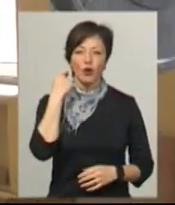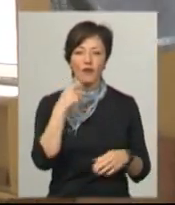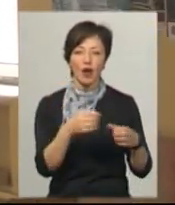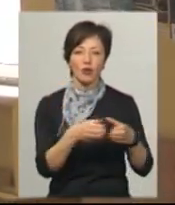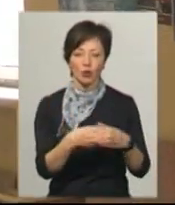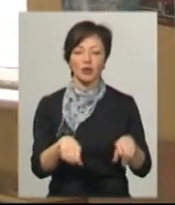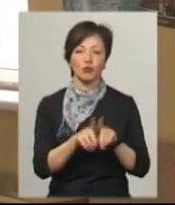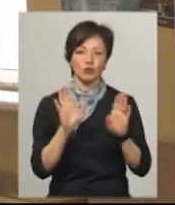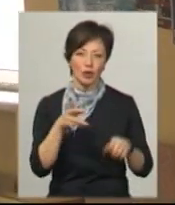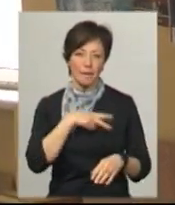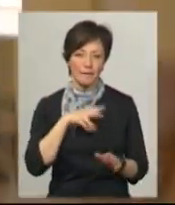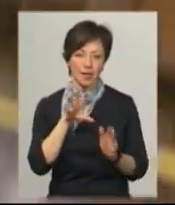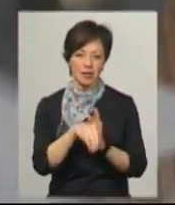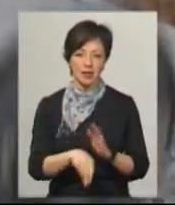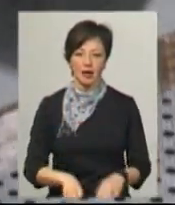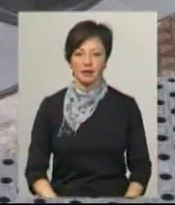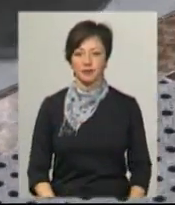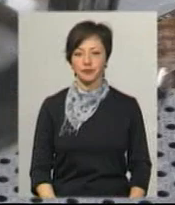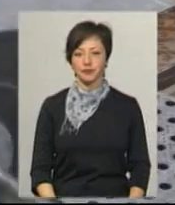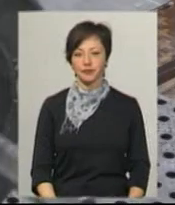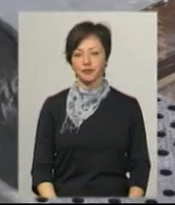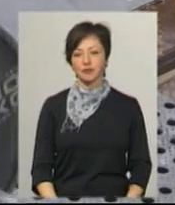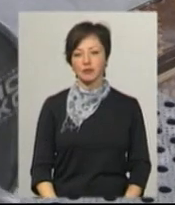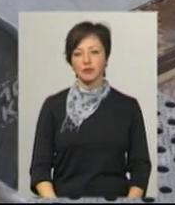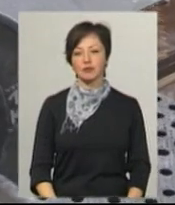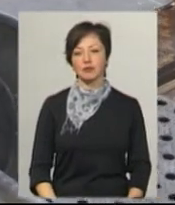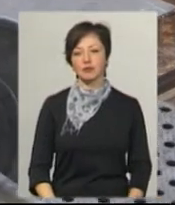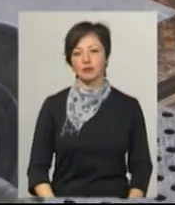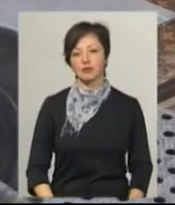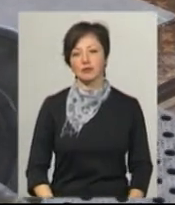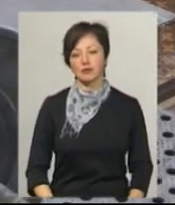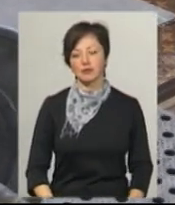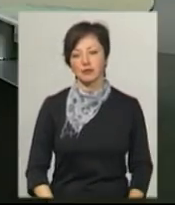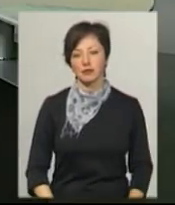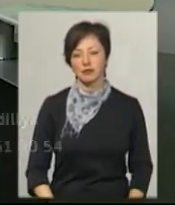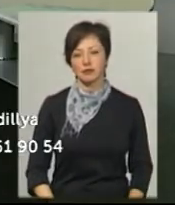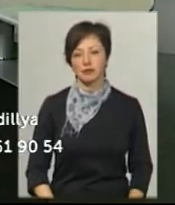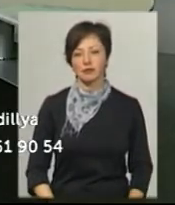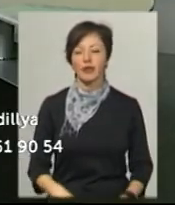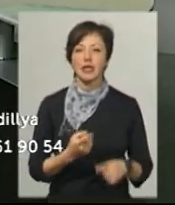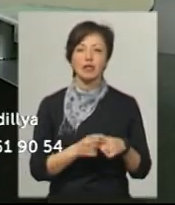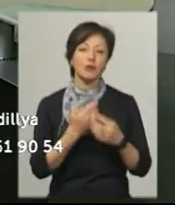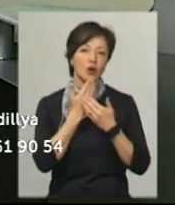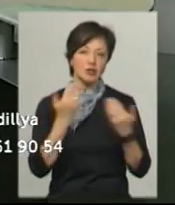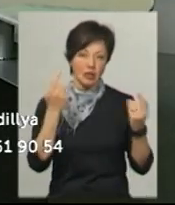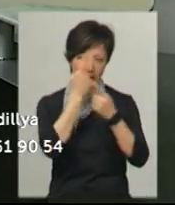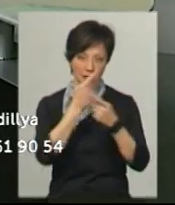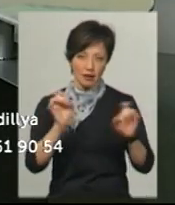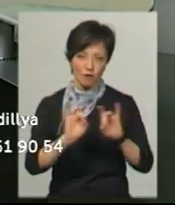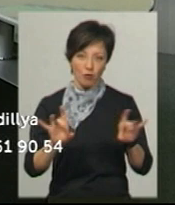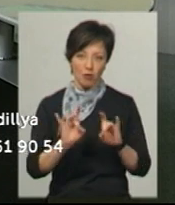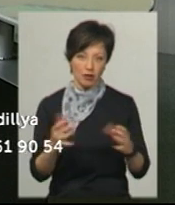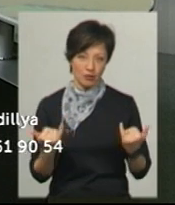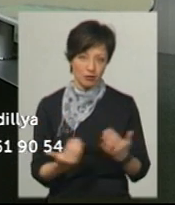спортсменка також буде в призах. Світлана Поробок, Віктор Кривий, новини на Суспільному, Хмельницький. Це була остання інформація